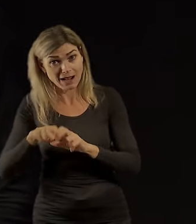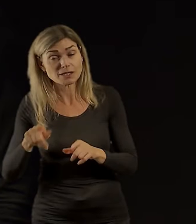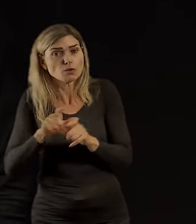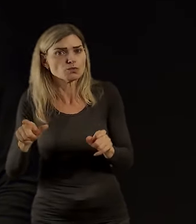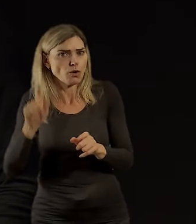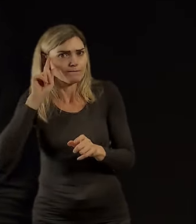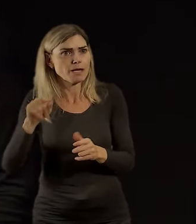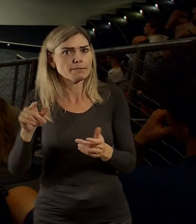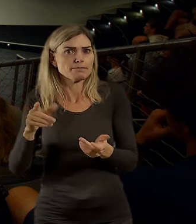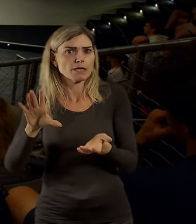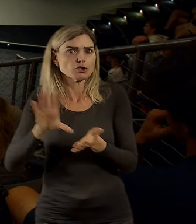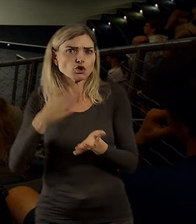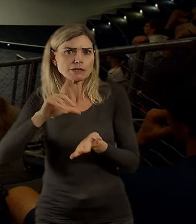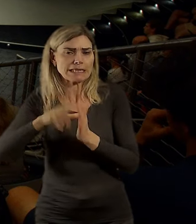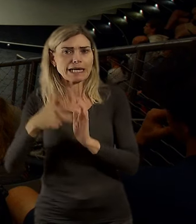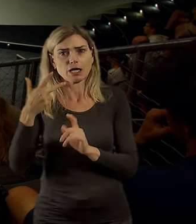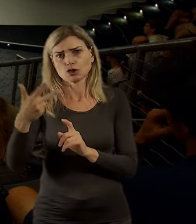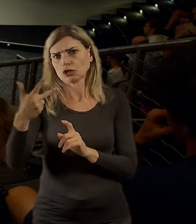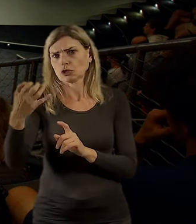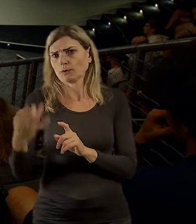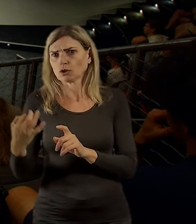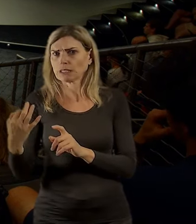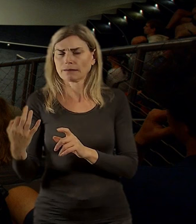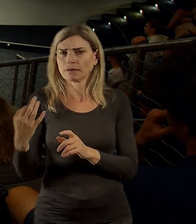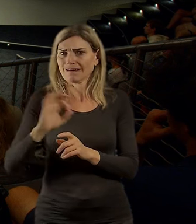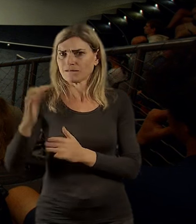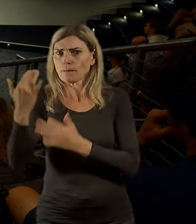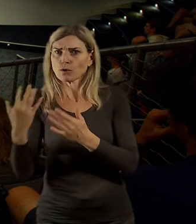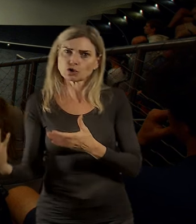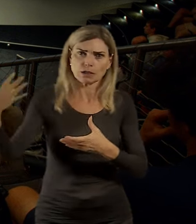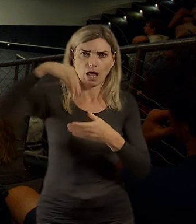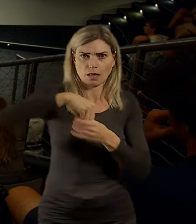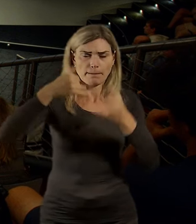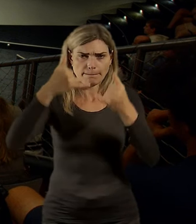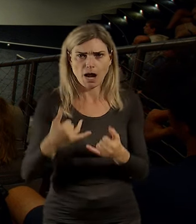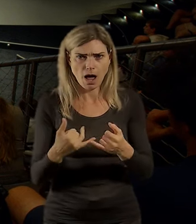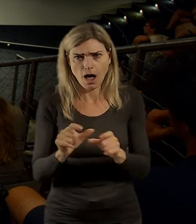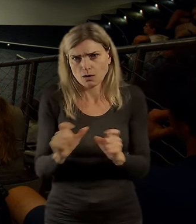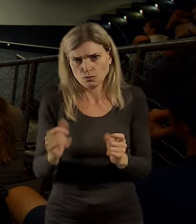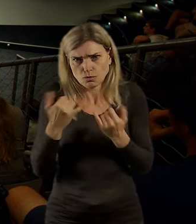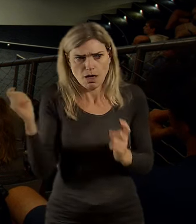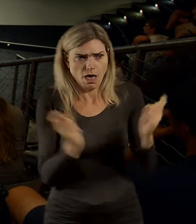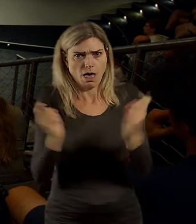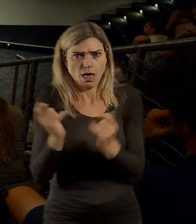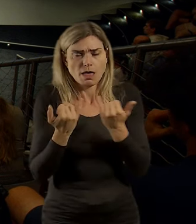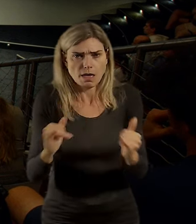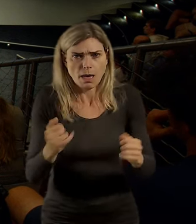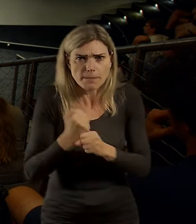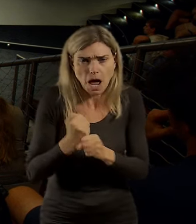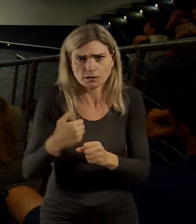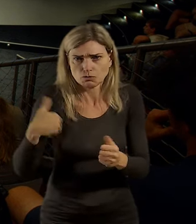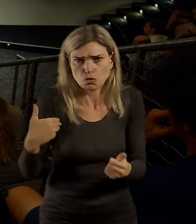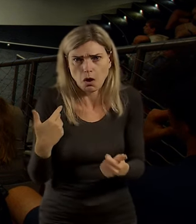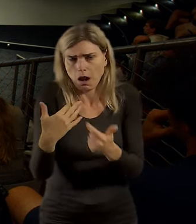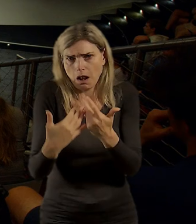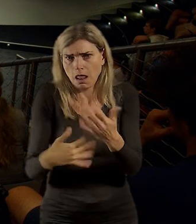středočeského kraje by mohla spadat k Praze, co se týče těch obyvatel. To nemůžeme říkat, ne, že se přidá. Můžeme, můžeme. Pan